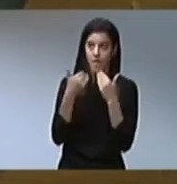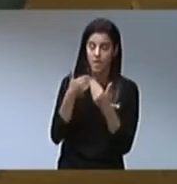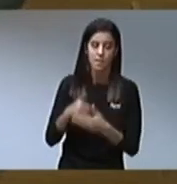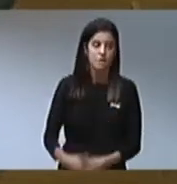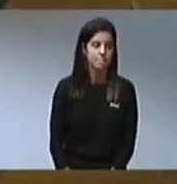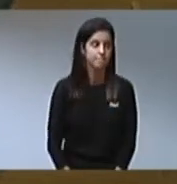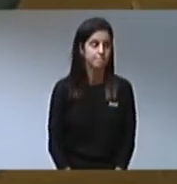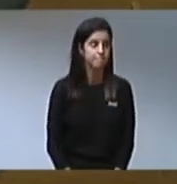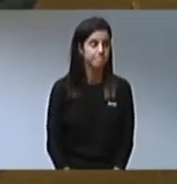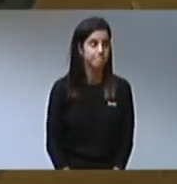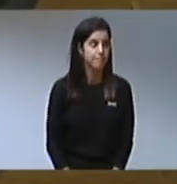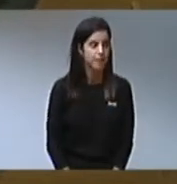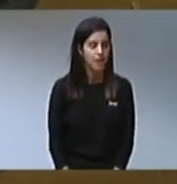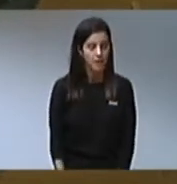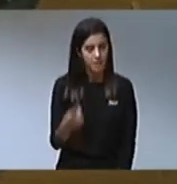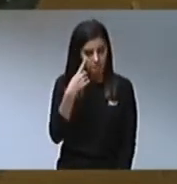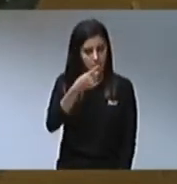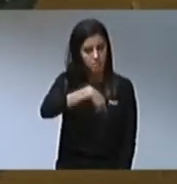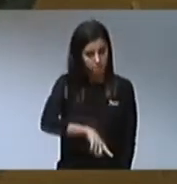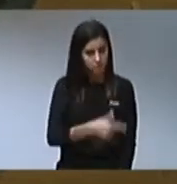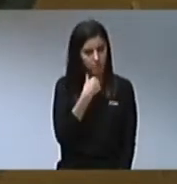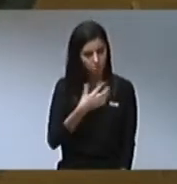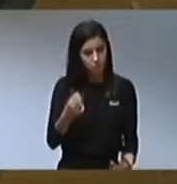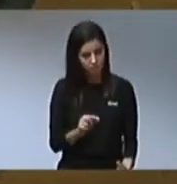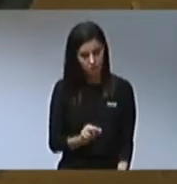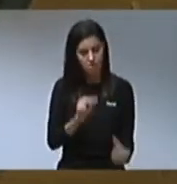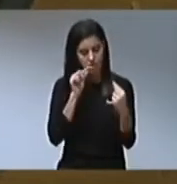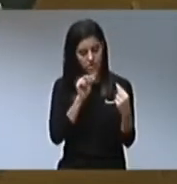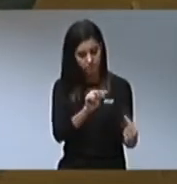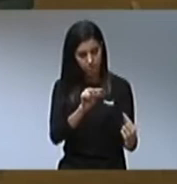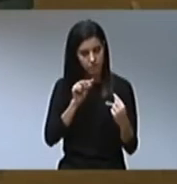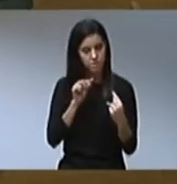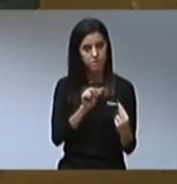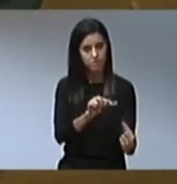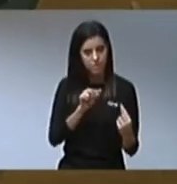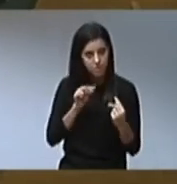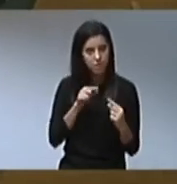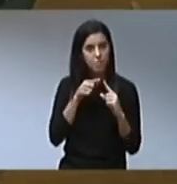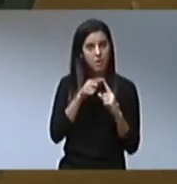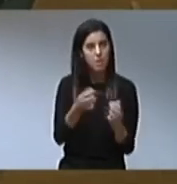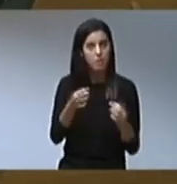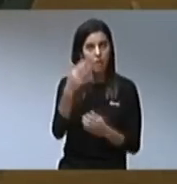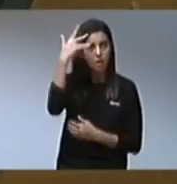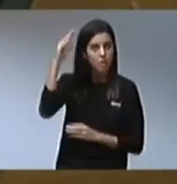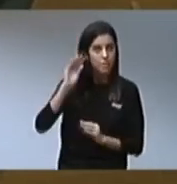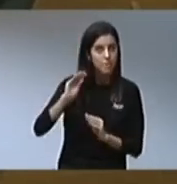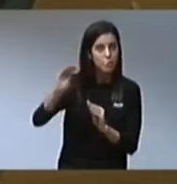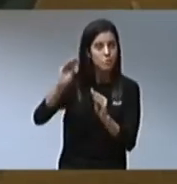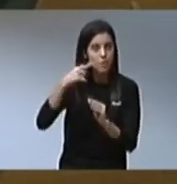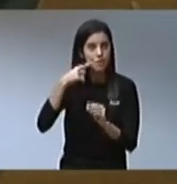Moltes gràcies, presidenta. Mira que els agrada a vostès anar sempre a la Gresca intentant construir les seues fantasies